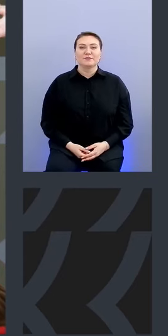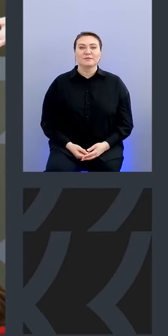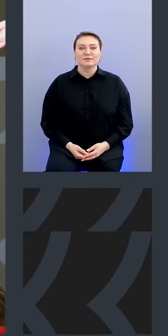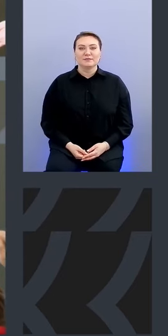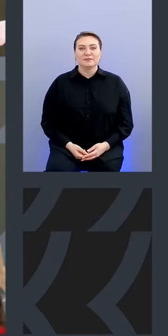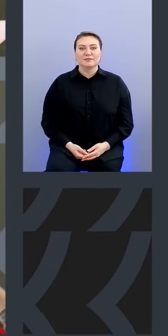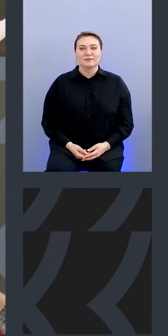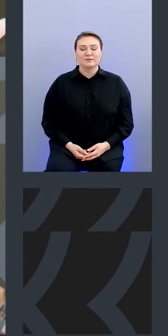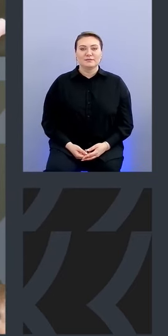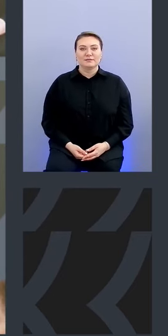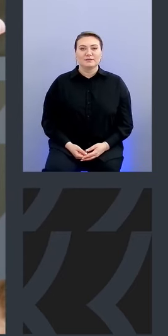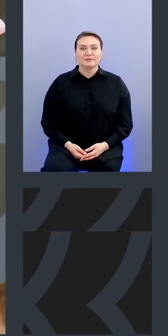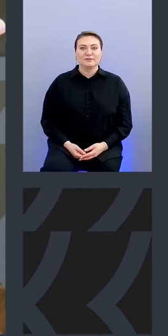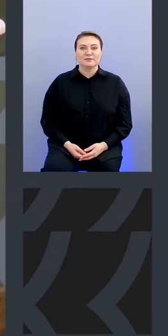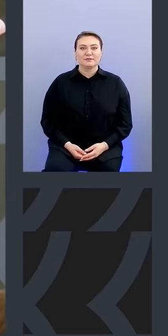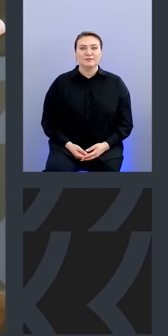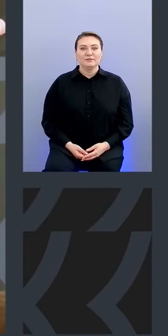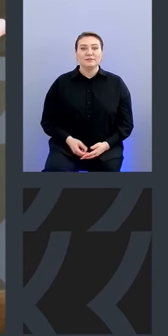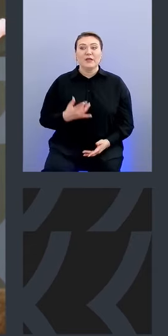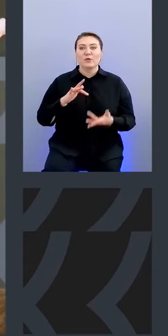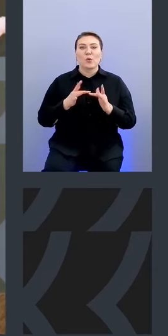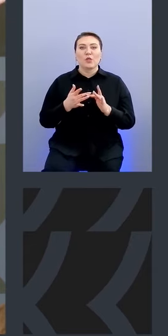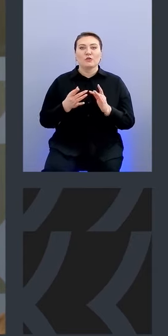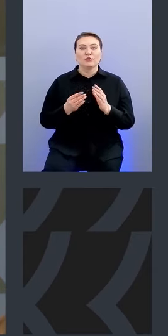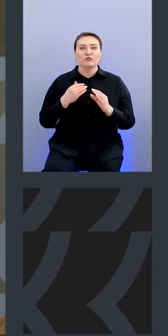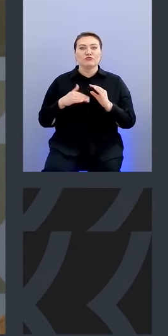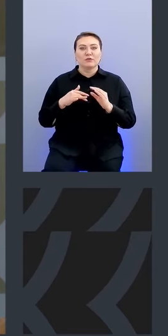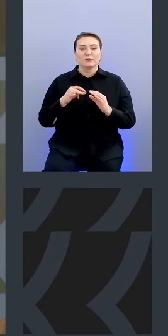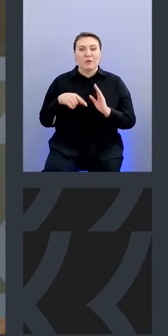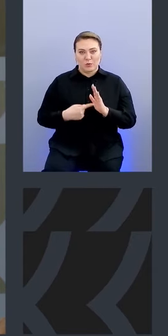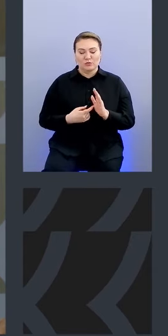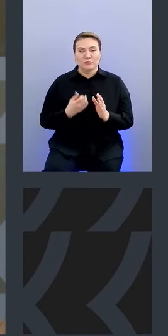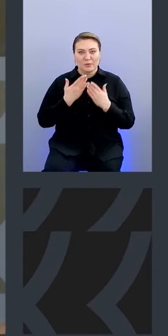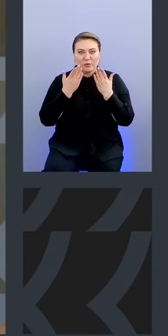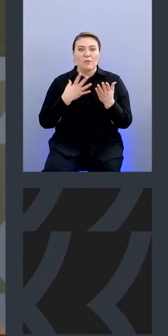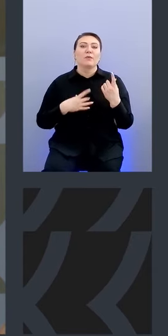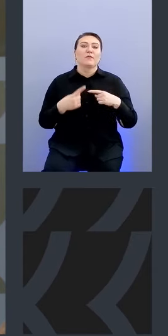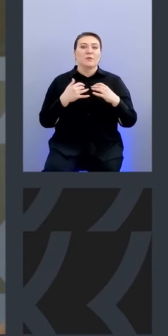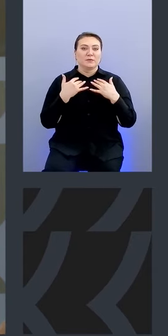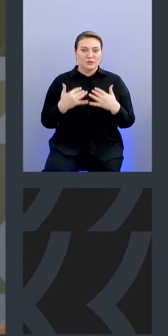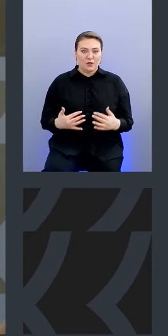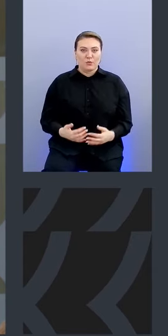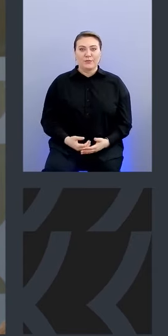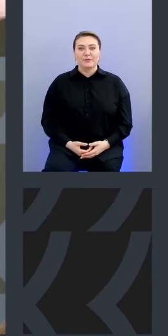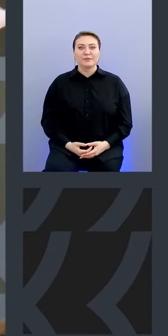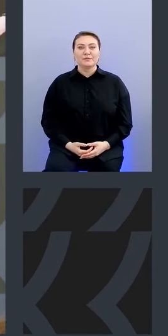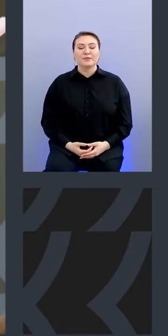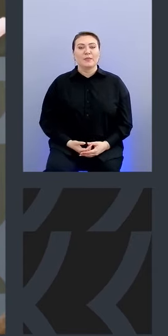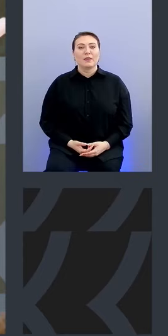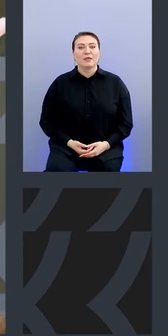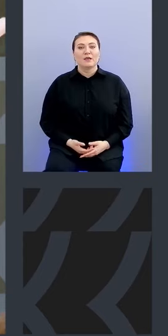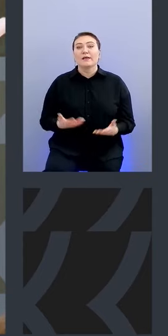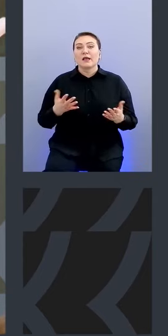а давай я пока вопрос из онлайн чата задам а дальше мы вернемся к нашему залу какие